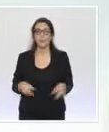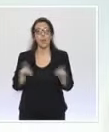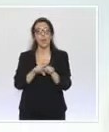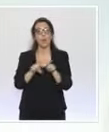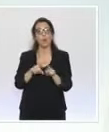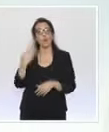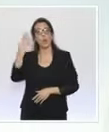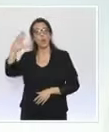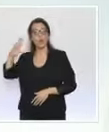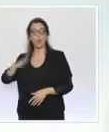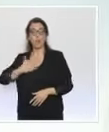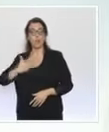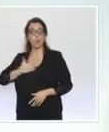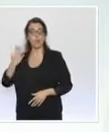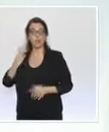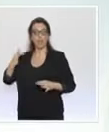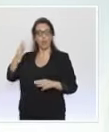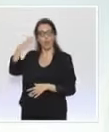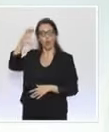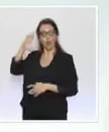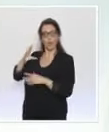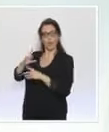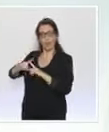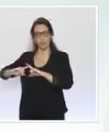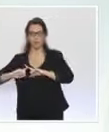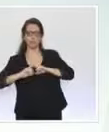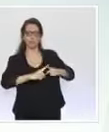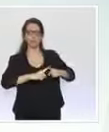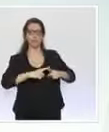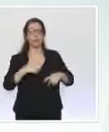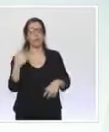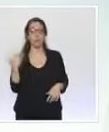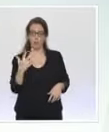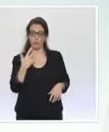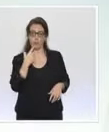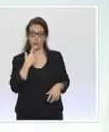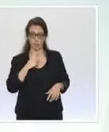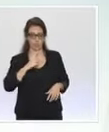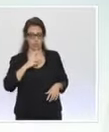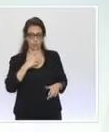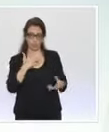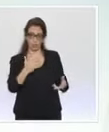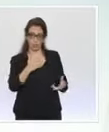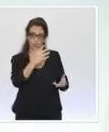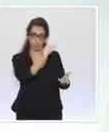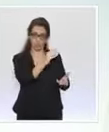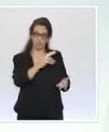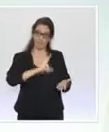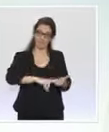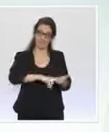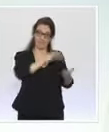négociations conduites au niveau européen, nous ne paierons à la fin que ce qui nous sera effectivement